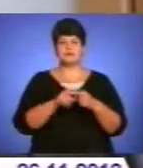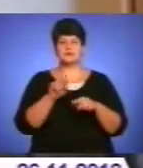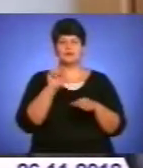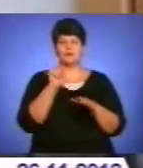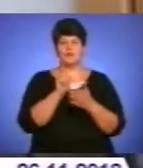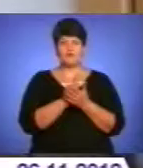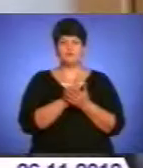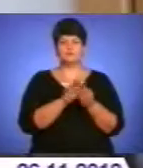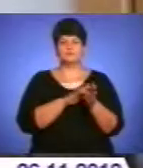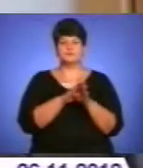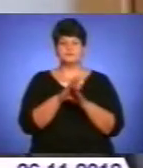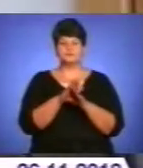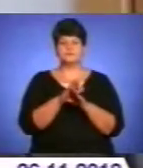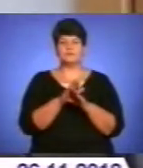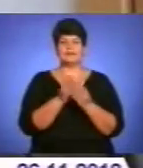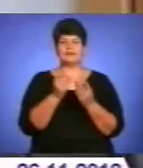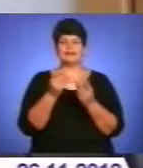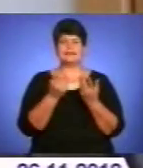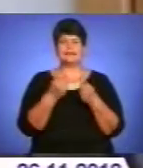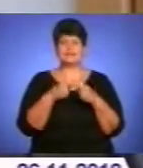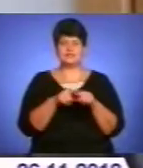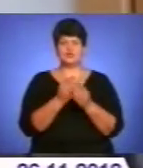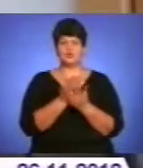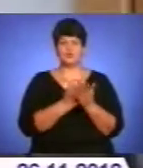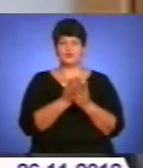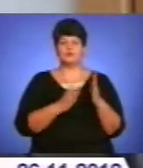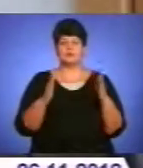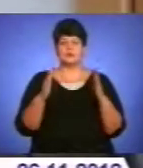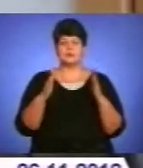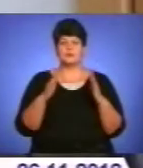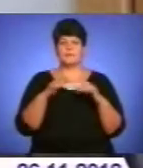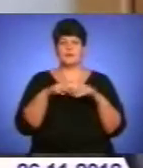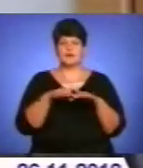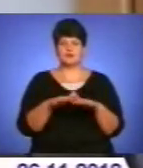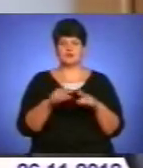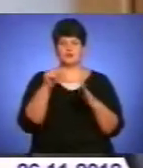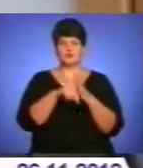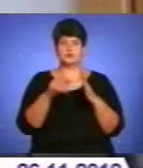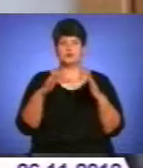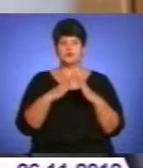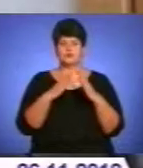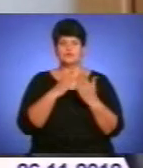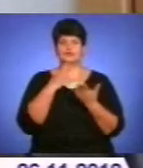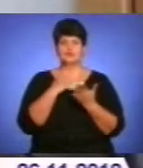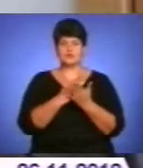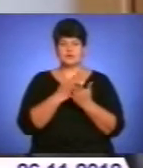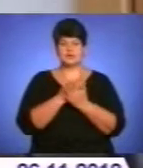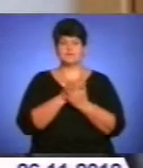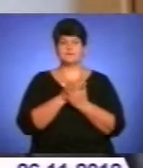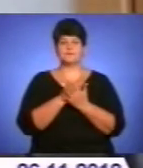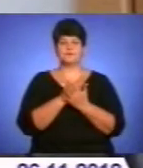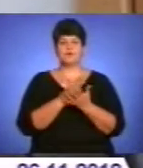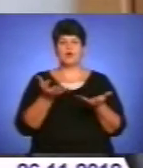діяльність. Це є технічне обслуговування мереж, внутрібудинкових, що на сьогоднішній день сидить в структурі тарифу на